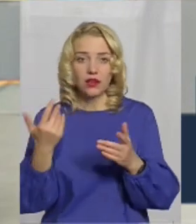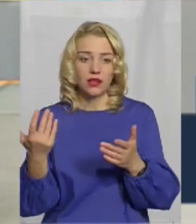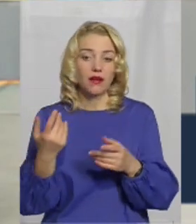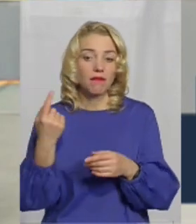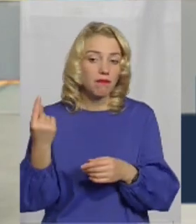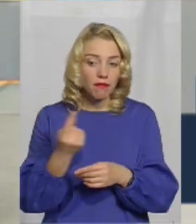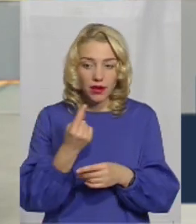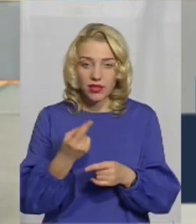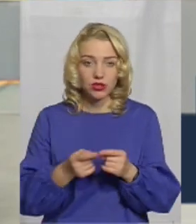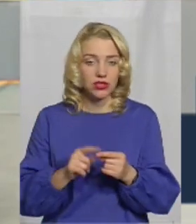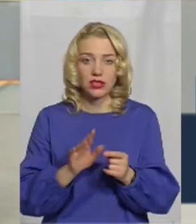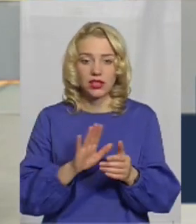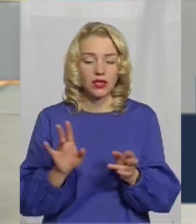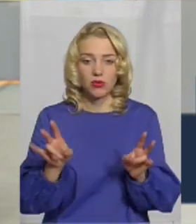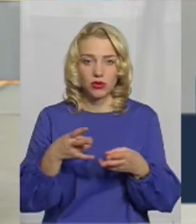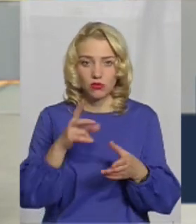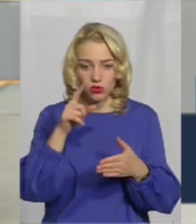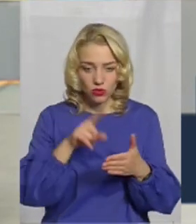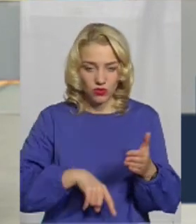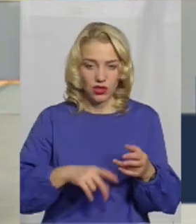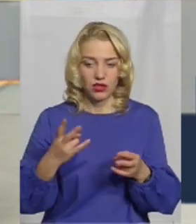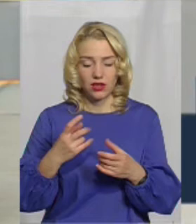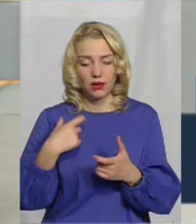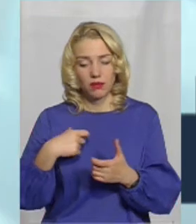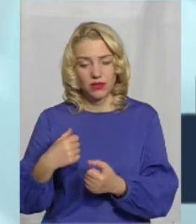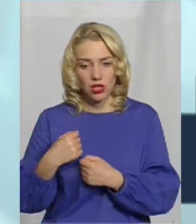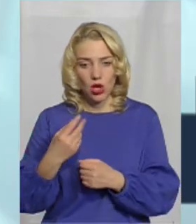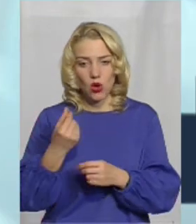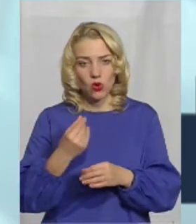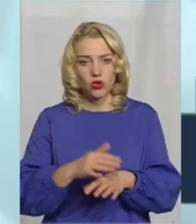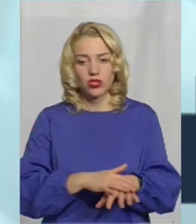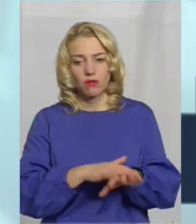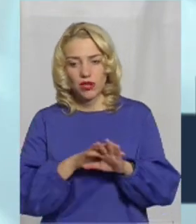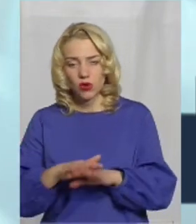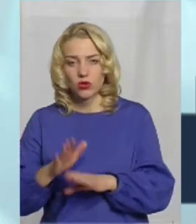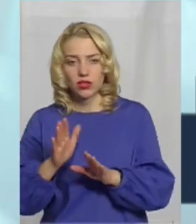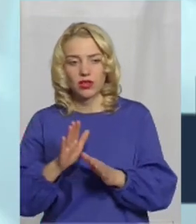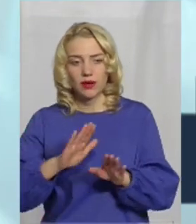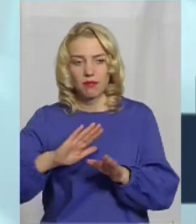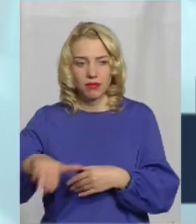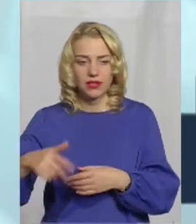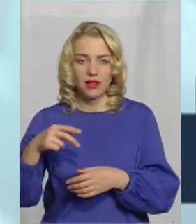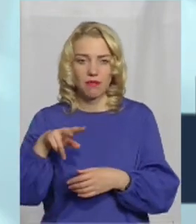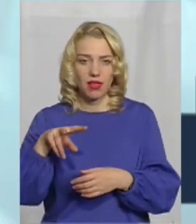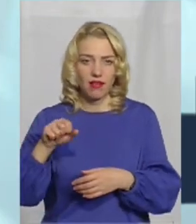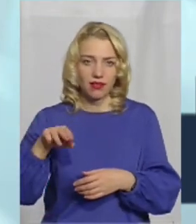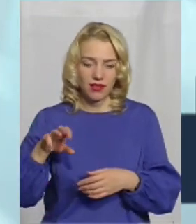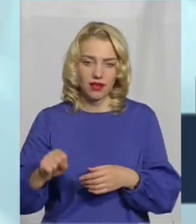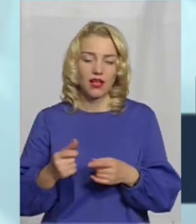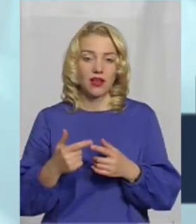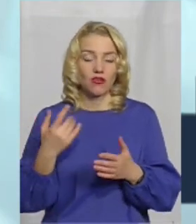довіряти, перестраховуватися, кошти перераховувати лише після плату, якщо вперше особливо ви купуєте.